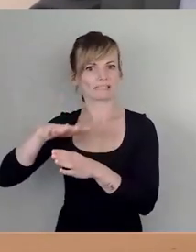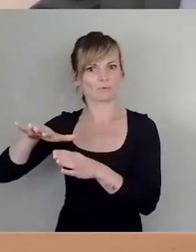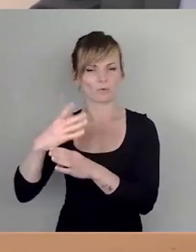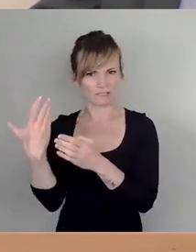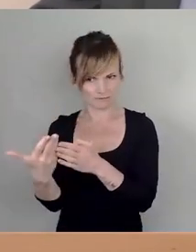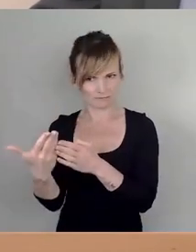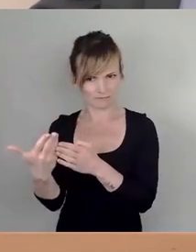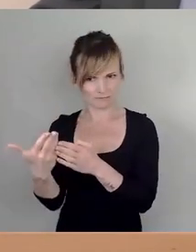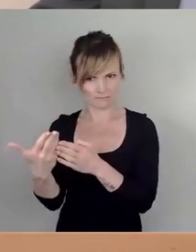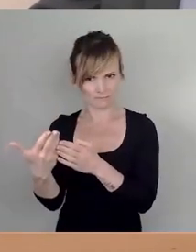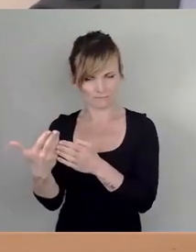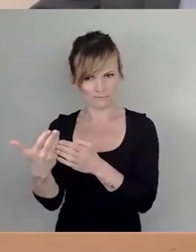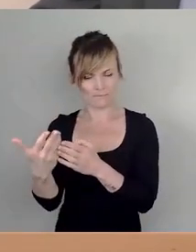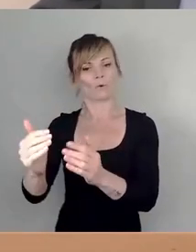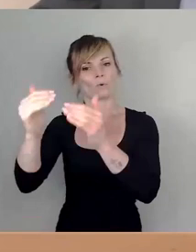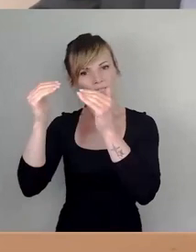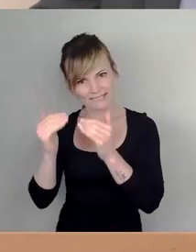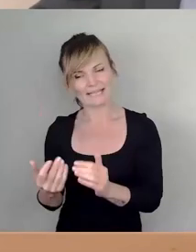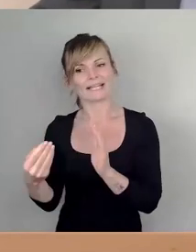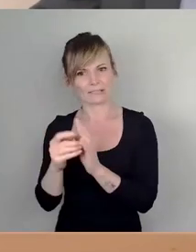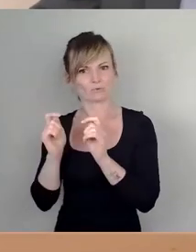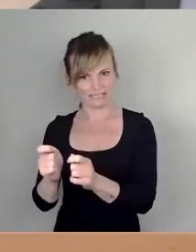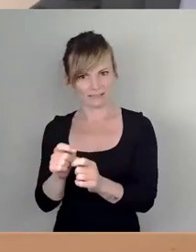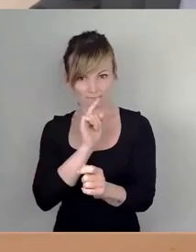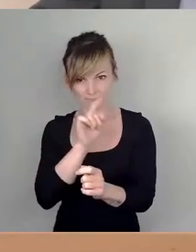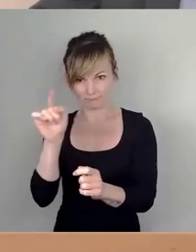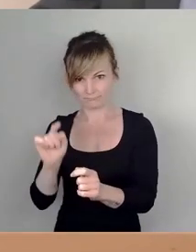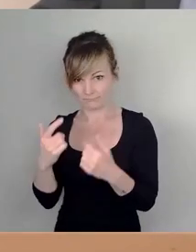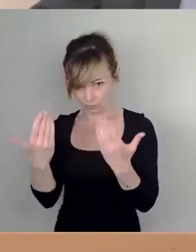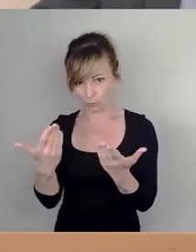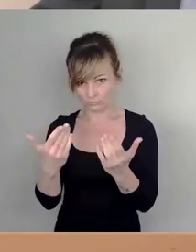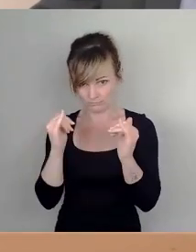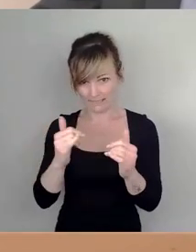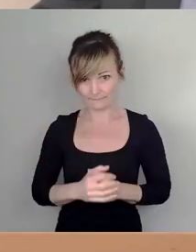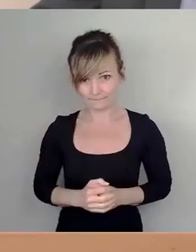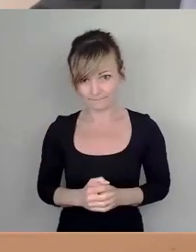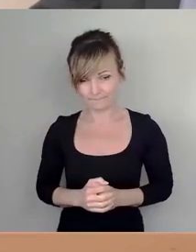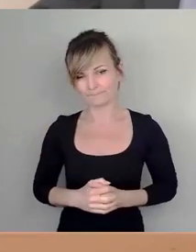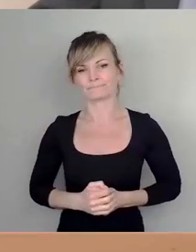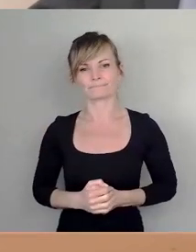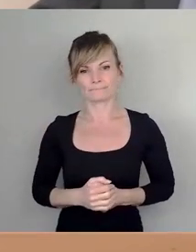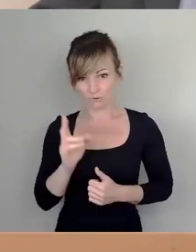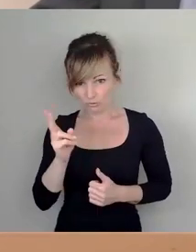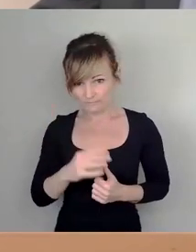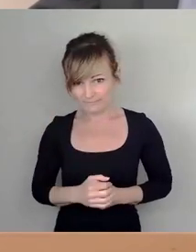Und erst dann würde man den Ergänzungsantrag linke vorziehen. Ist das richtig?